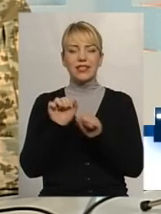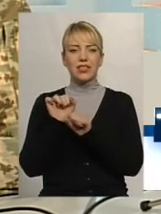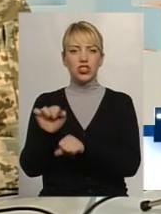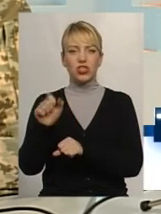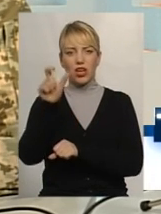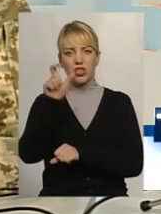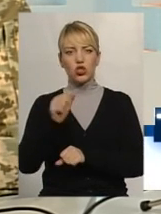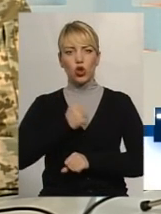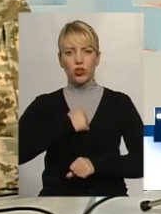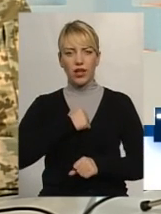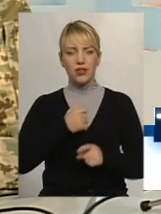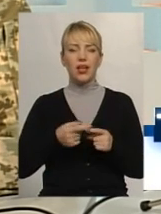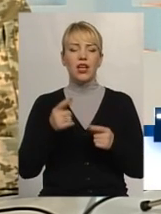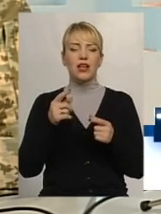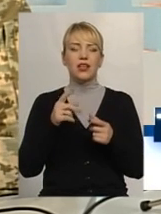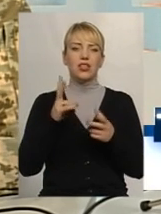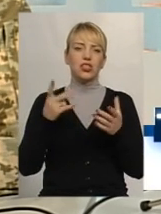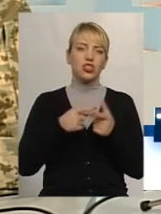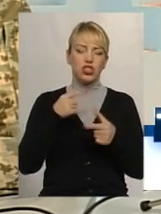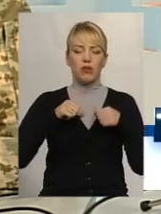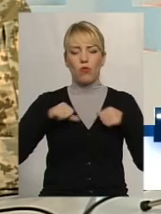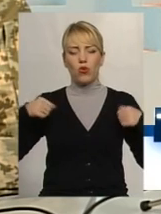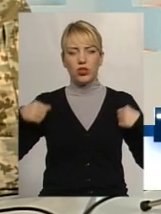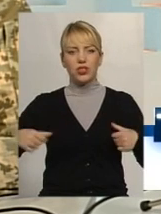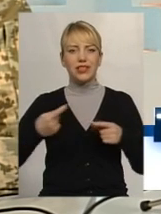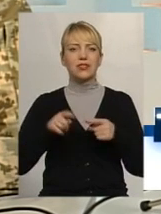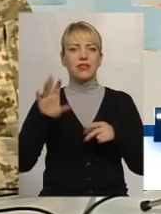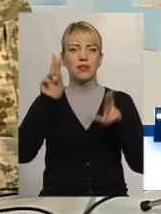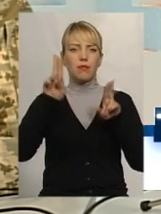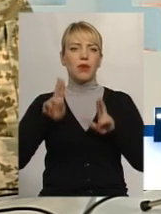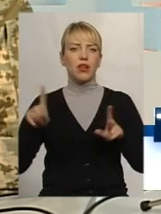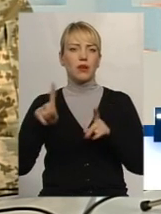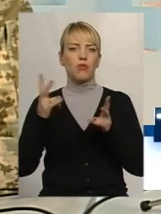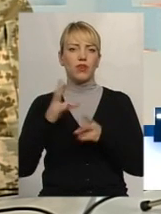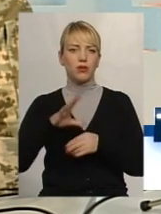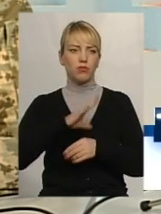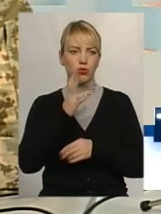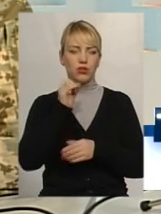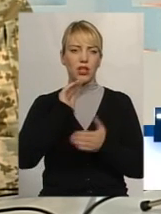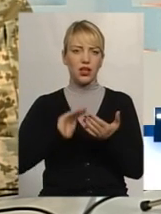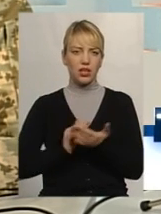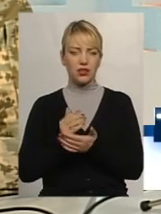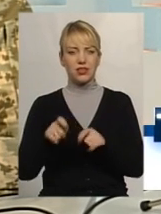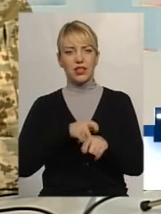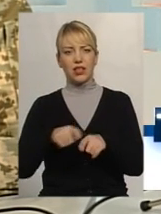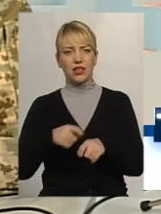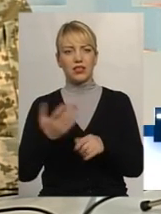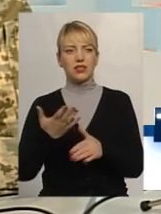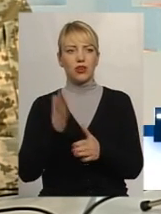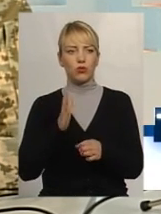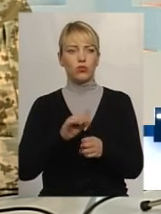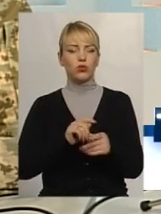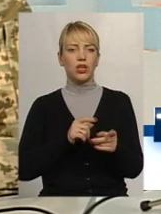Тобто, все це ці регламенти, які повинні бути на якість тканини, з якої